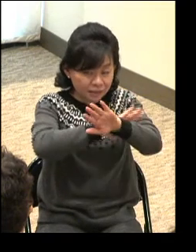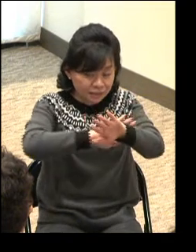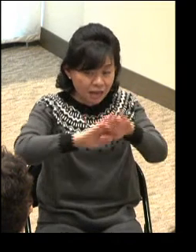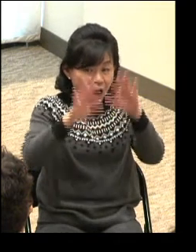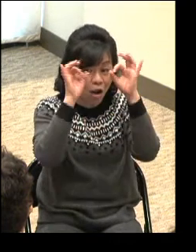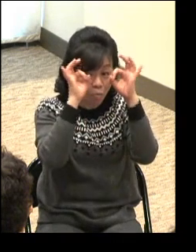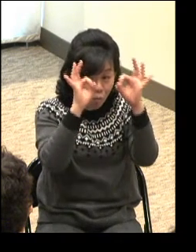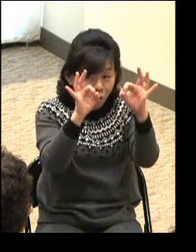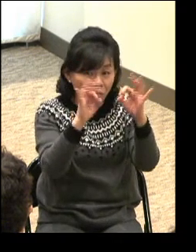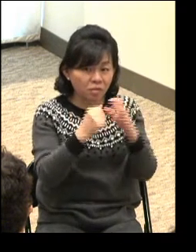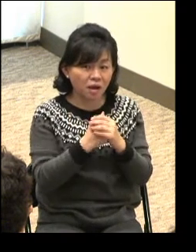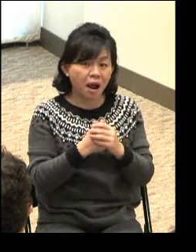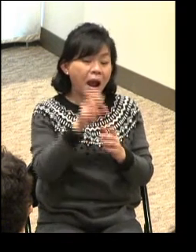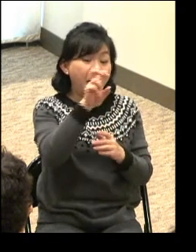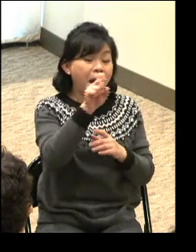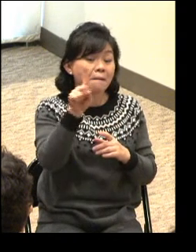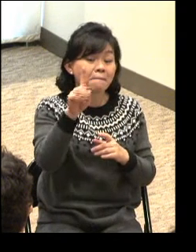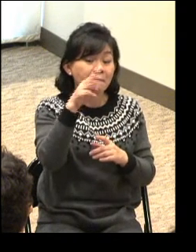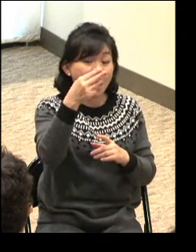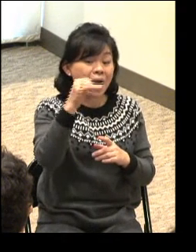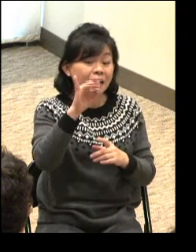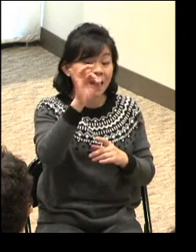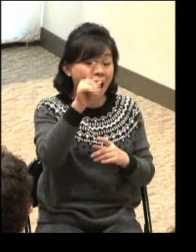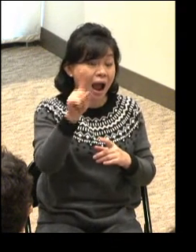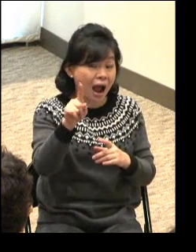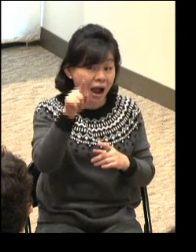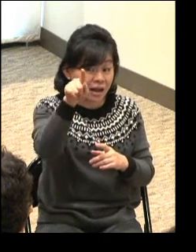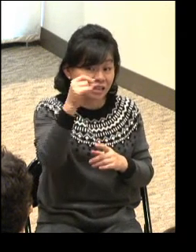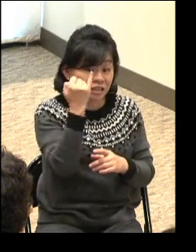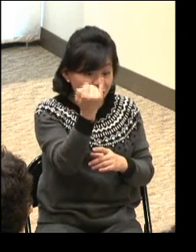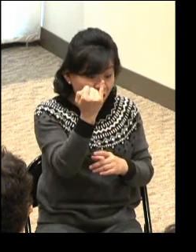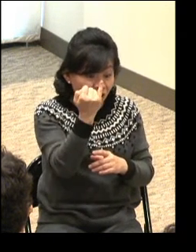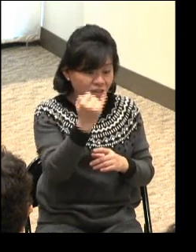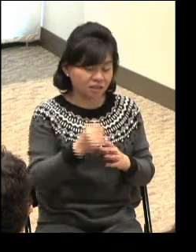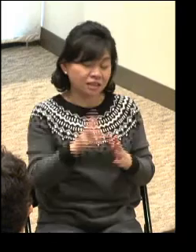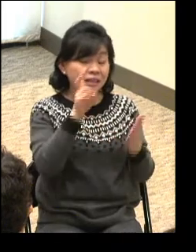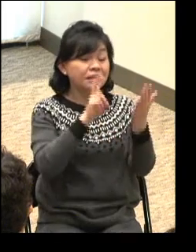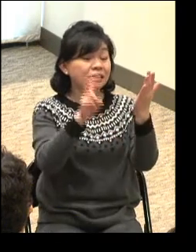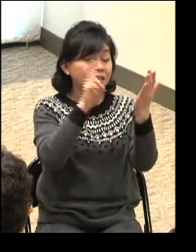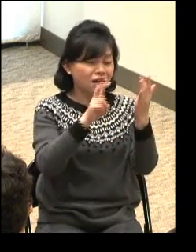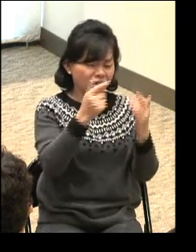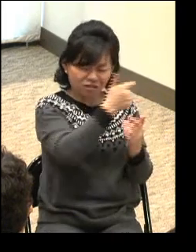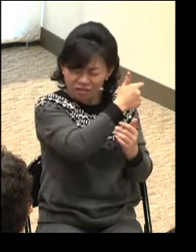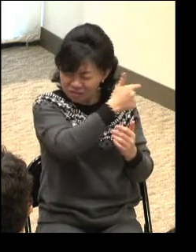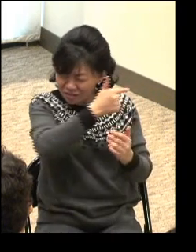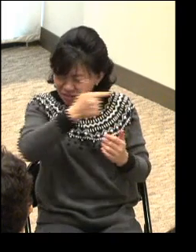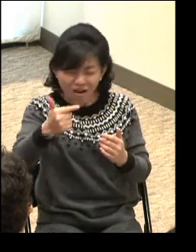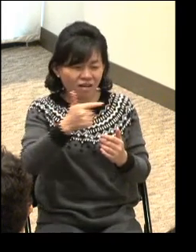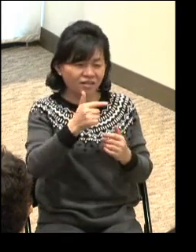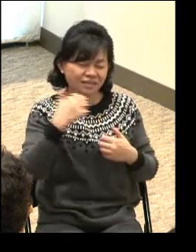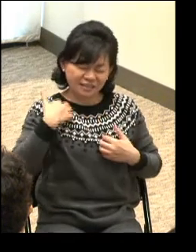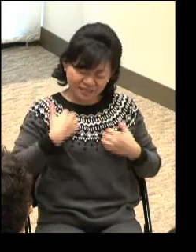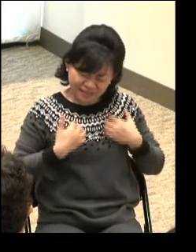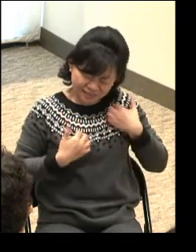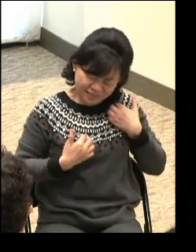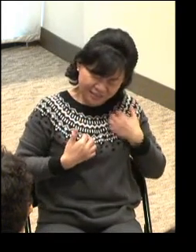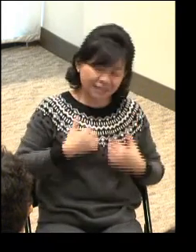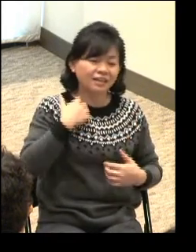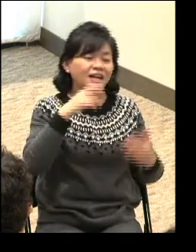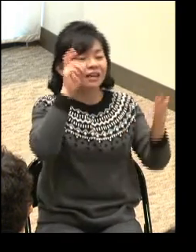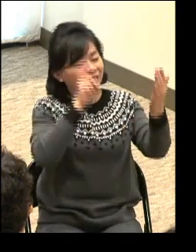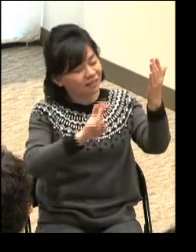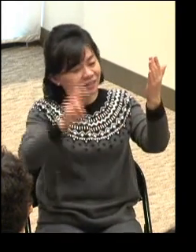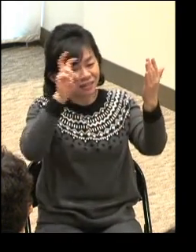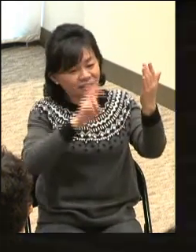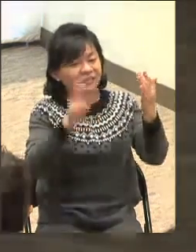살펴보면 아마 마리아의 찬송은 이 그림보다는 훨씬 격정적인 것이 아니었을까 생각됩니다